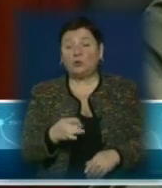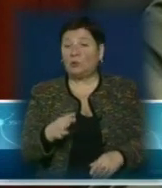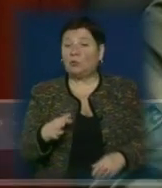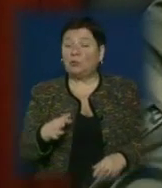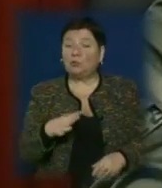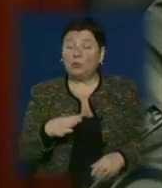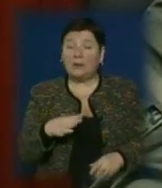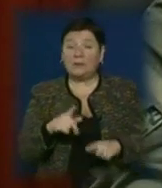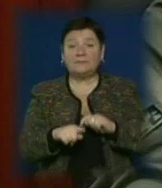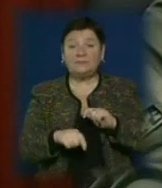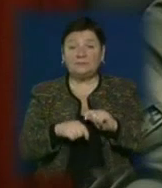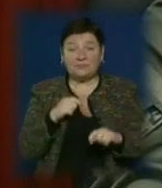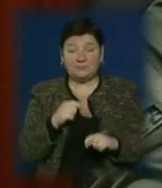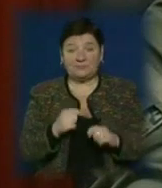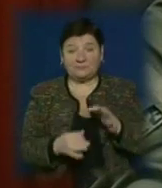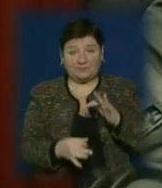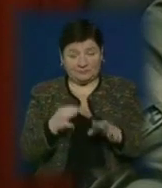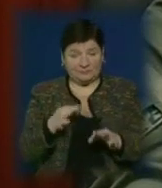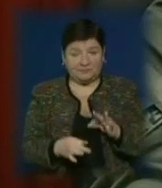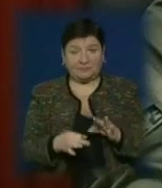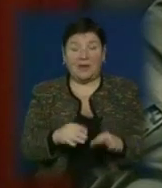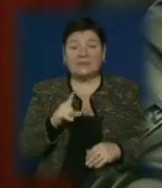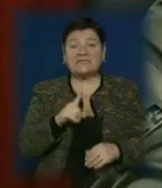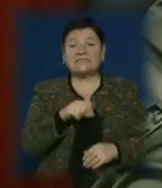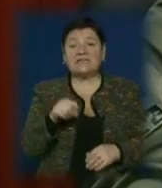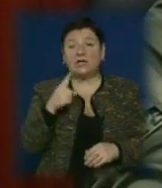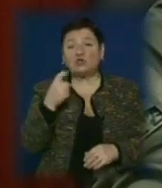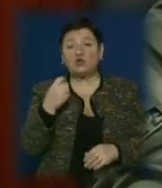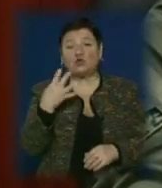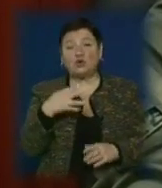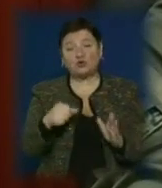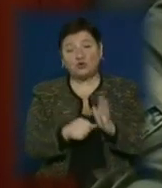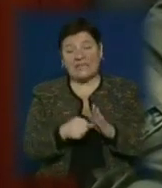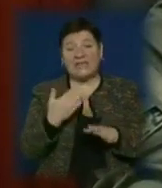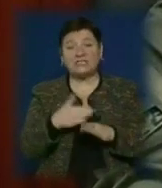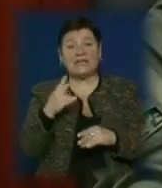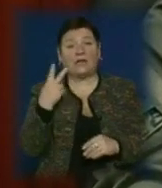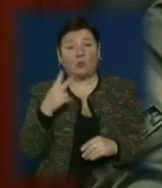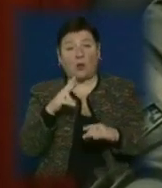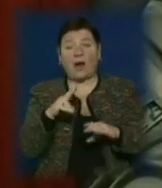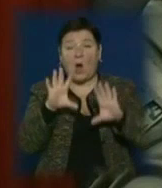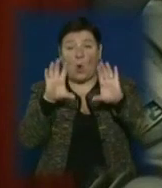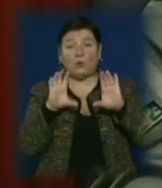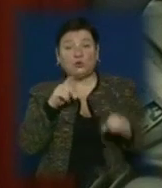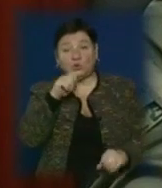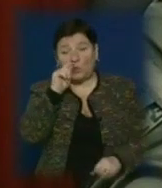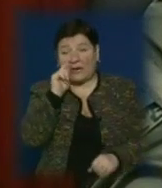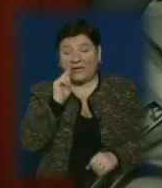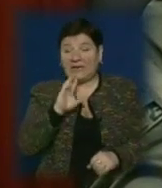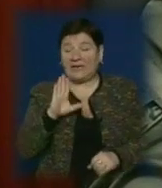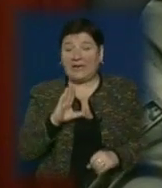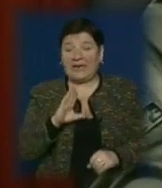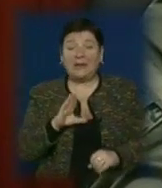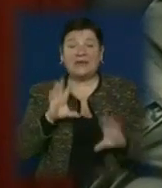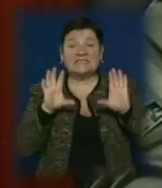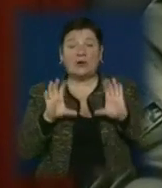порушено кримінальне провадження за статтею 146 частини 2 Кримінального кодексу України щодо незаконного